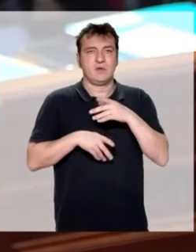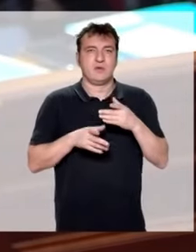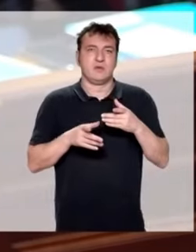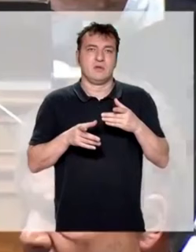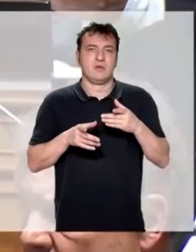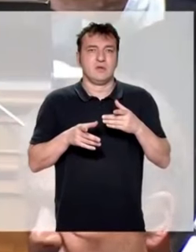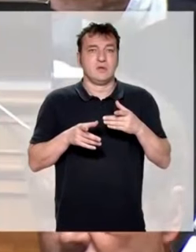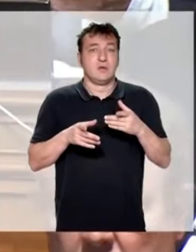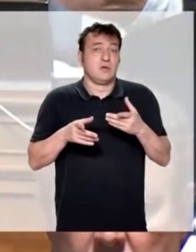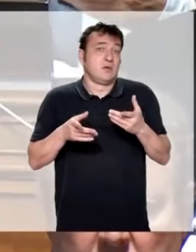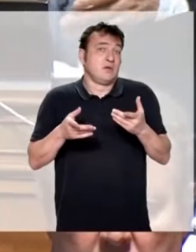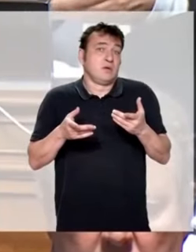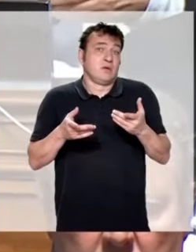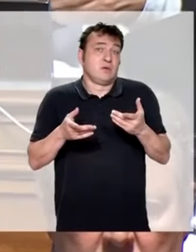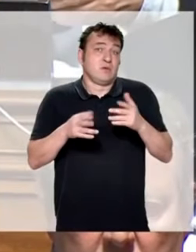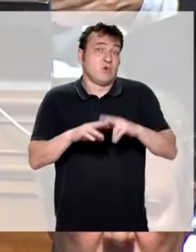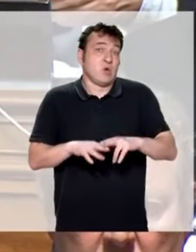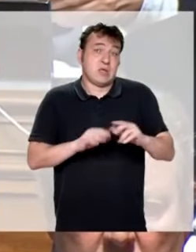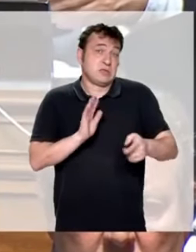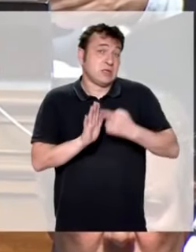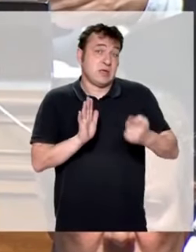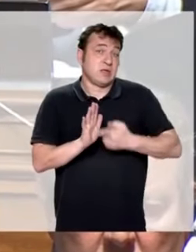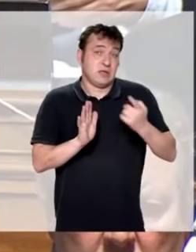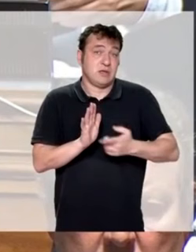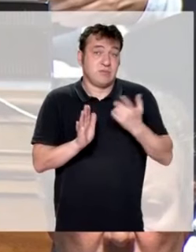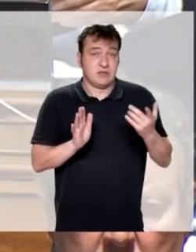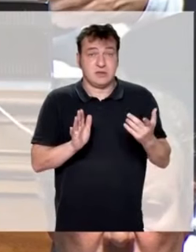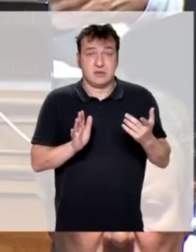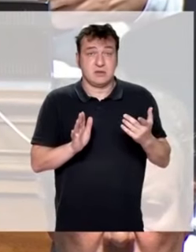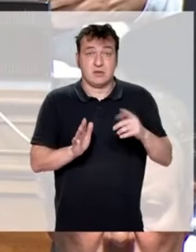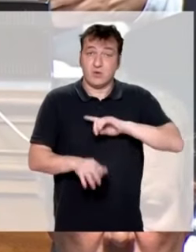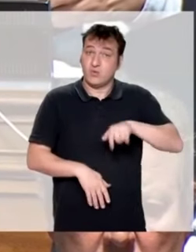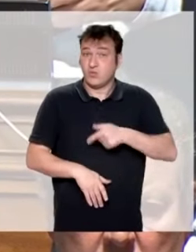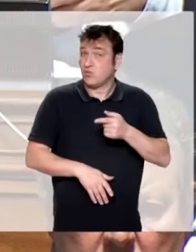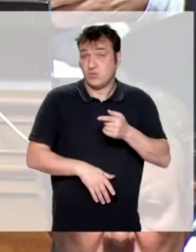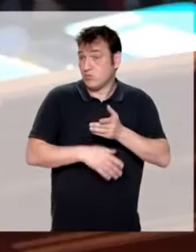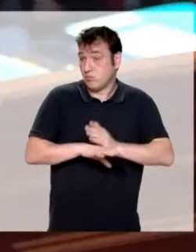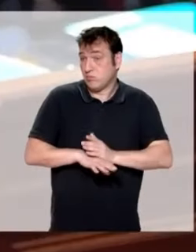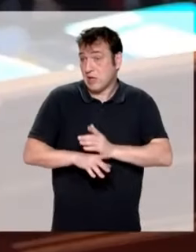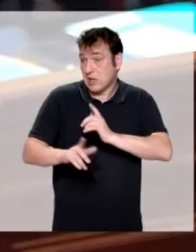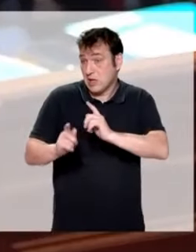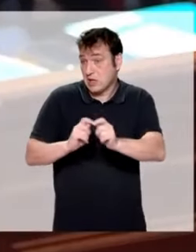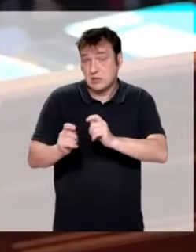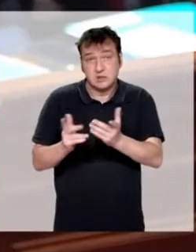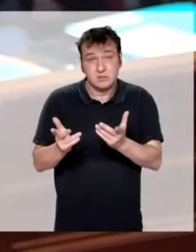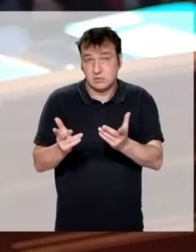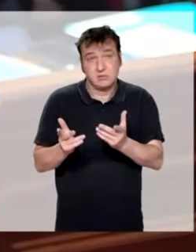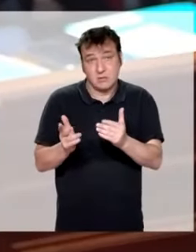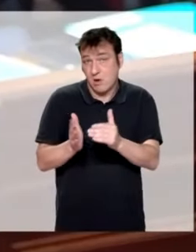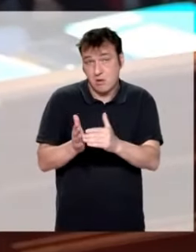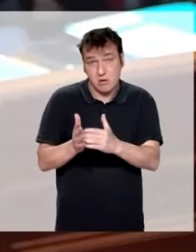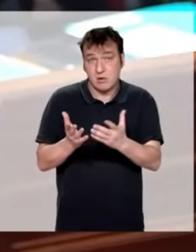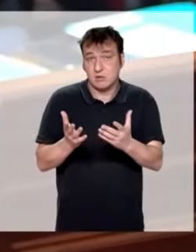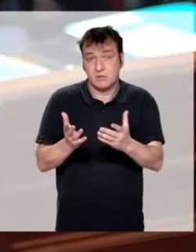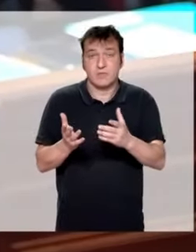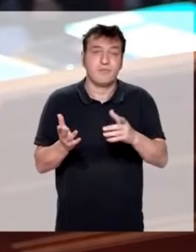politiques aujourd'hui. Pour le reste, je le redis une nouvelle fois, notre main est toujours tendue, nous sommes toujours ouverts au dialogue. Je